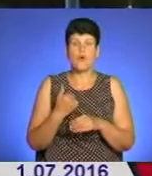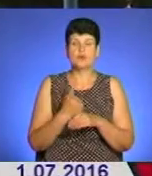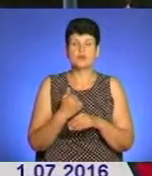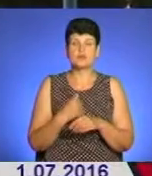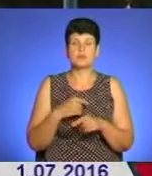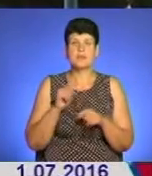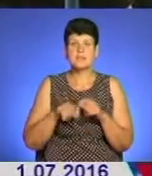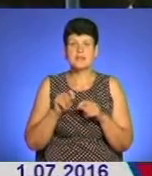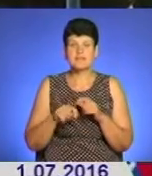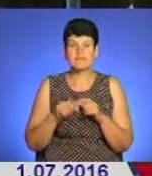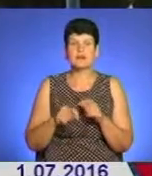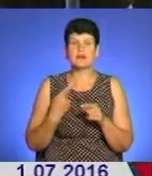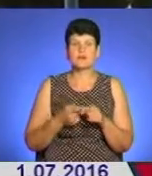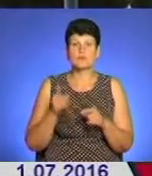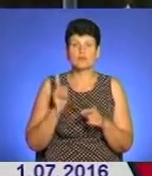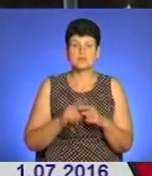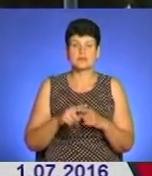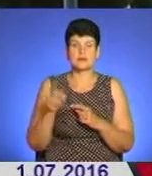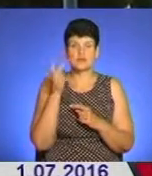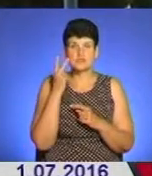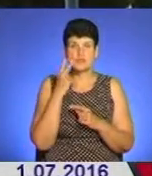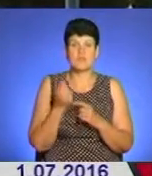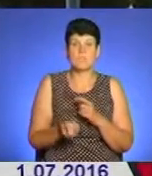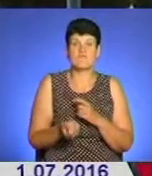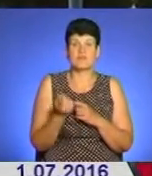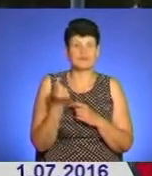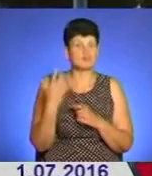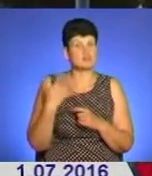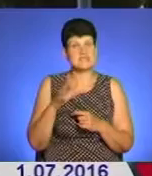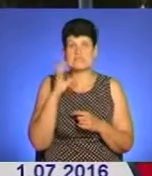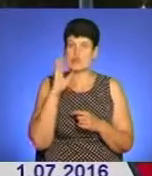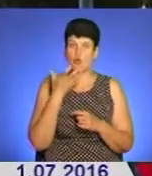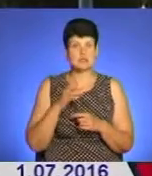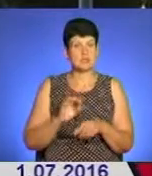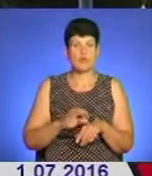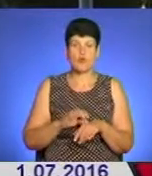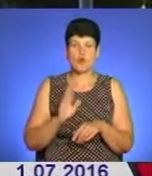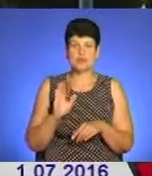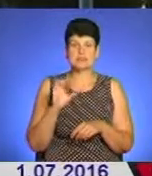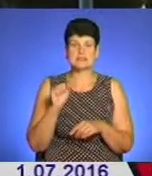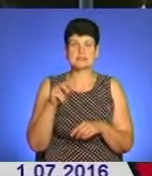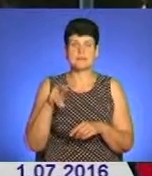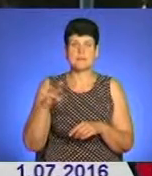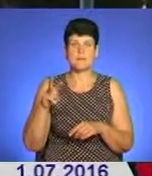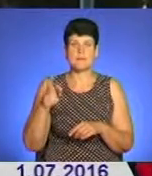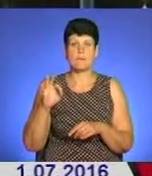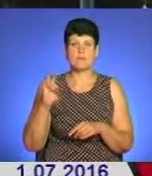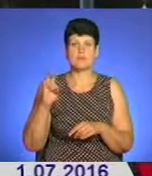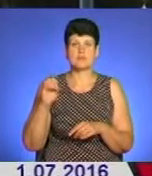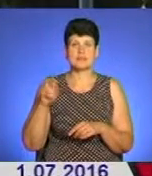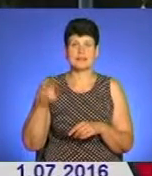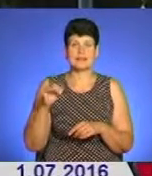моніторимо цю патогенну флору, яка може викликати серйозні захворювання, такі як сальмонели, сальмонельози,